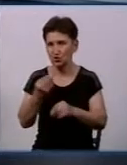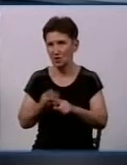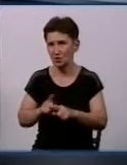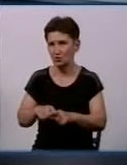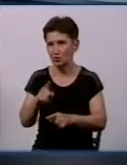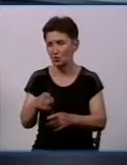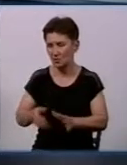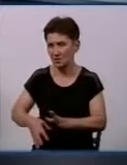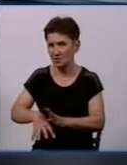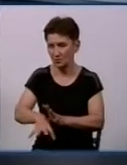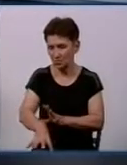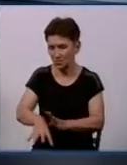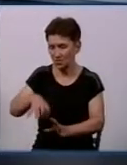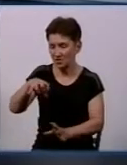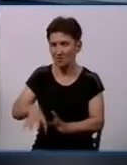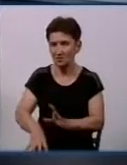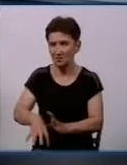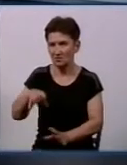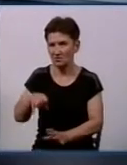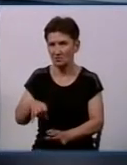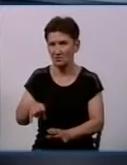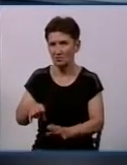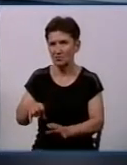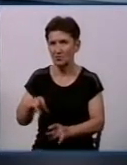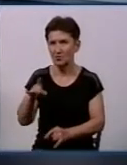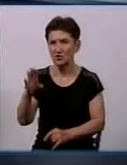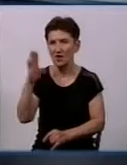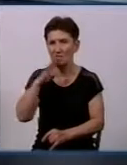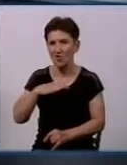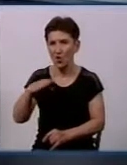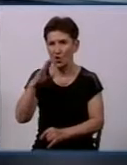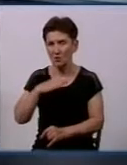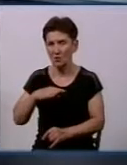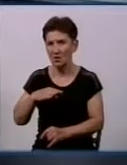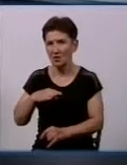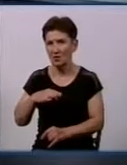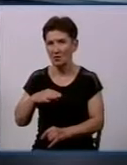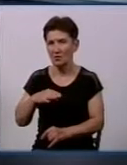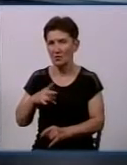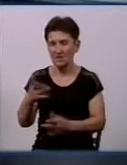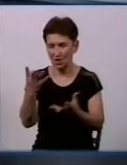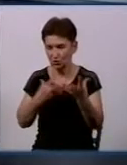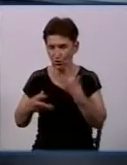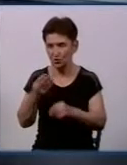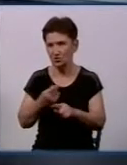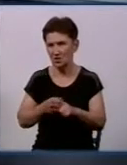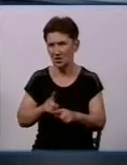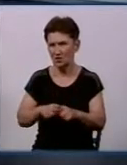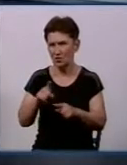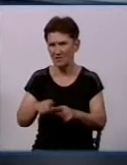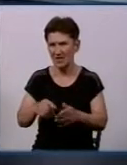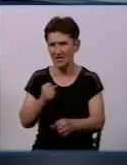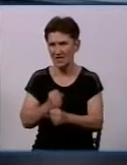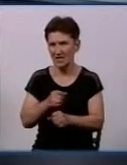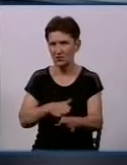за допомогою смоктуючої сітки, поставили машину на водойму, грубо кажучи, умовно, на штучну, яку ми створили, заповнивши колодязь. І